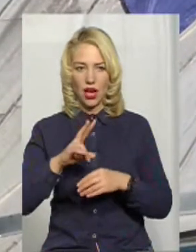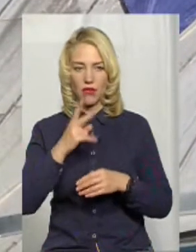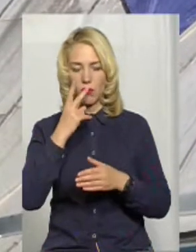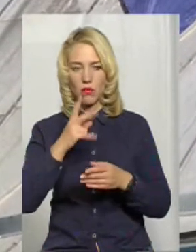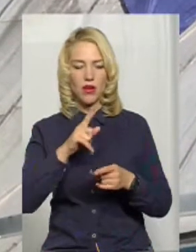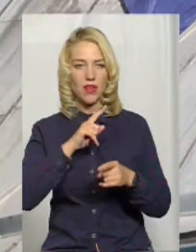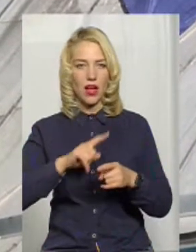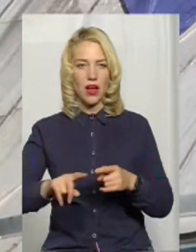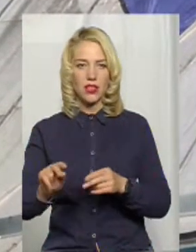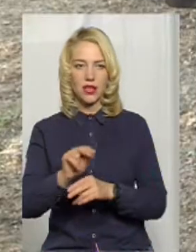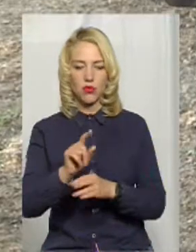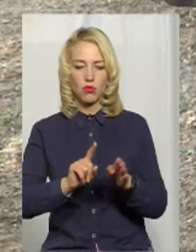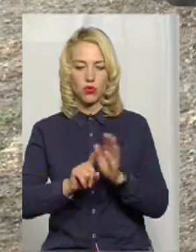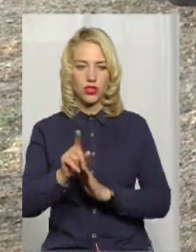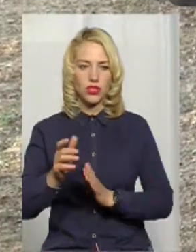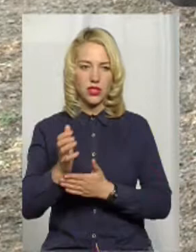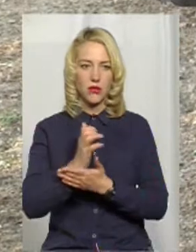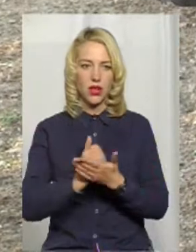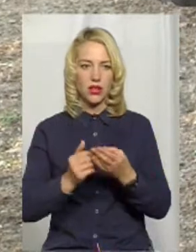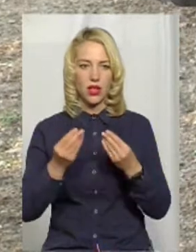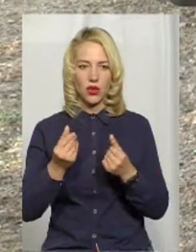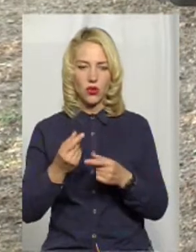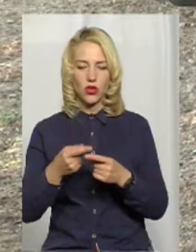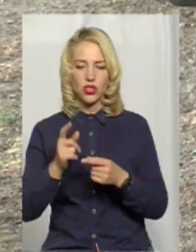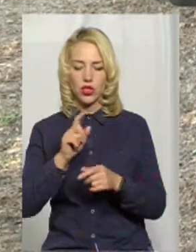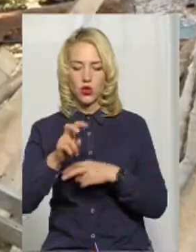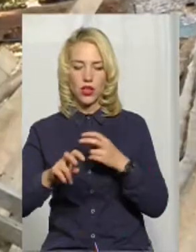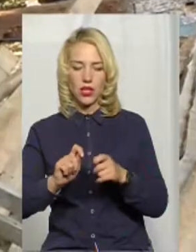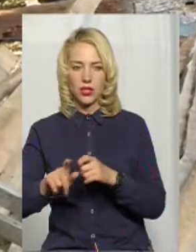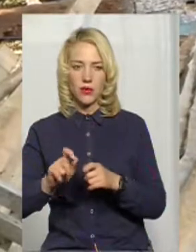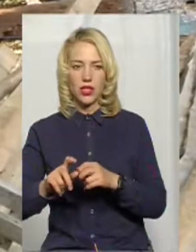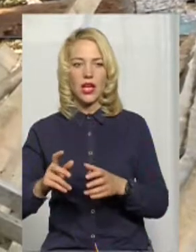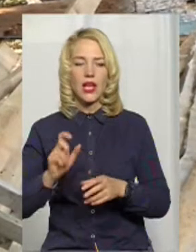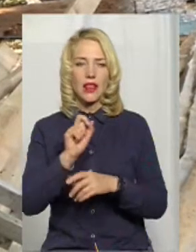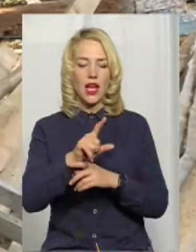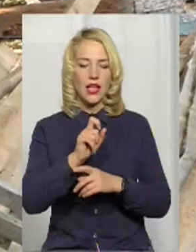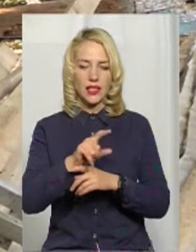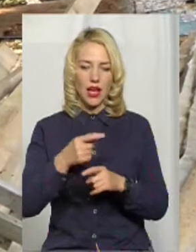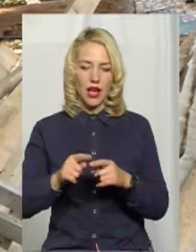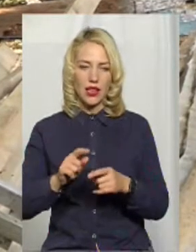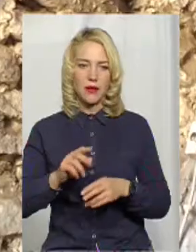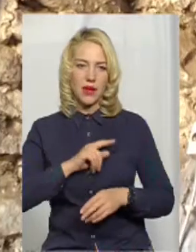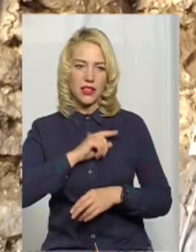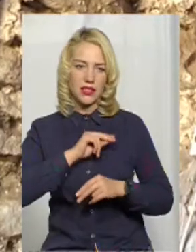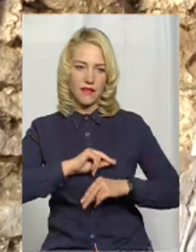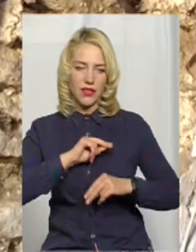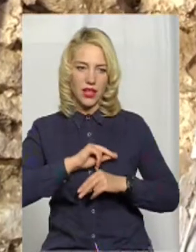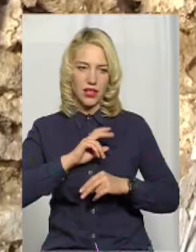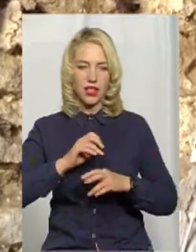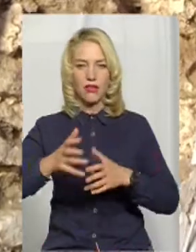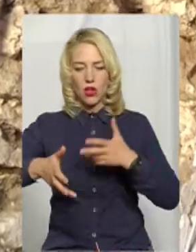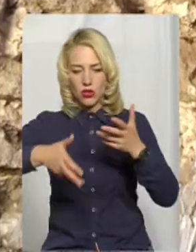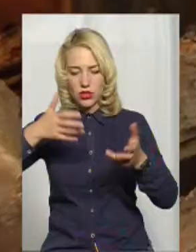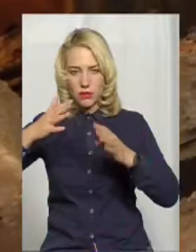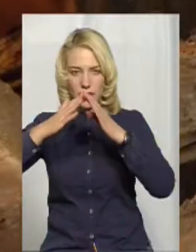почали збирати кошти та шукати спонсорів. Найняли працівників, які зняли купол, прогнили балки і здерлили штукатурку, яка сипалася, розповідає